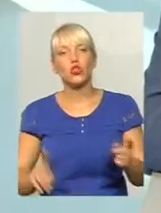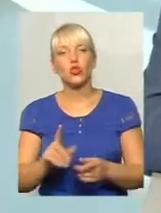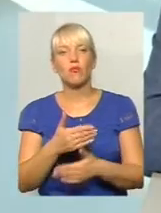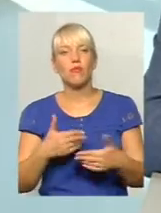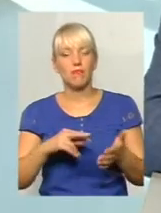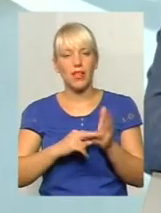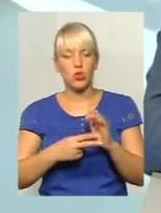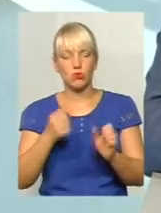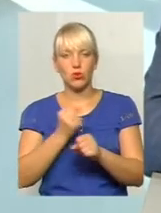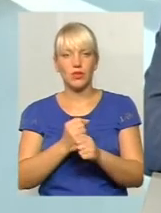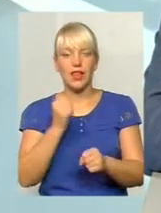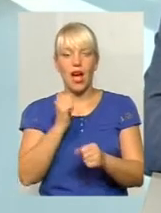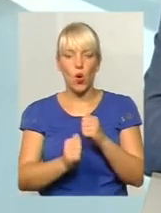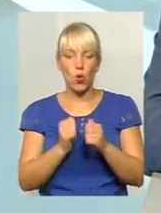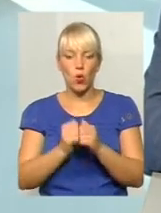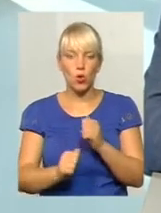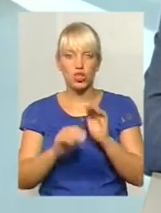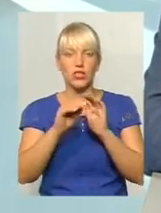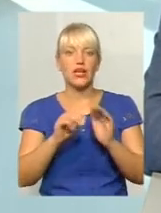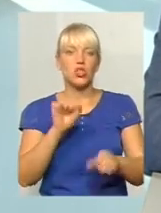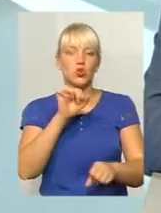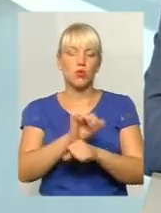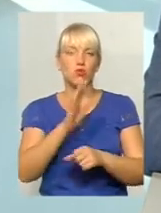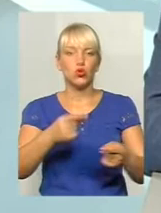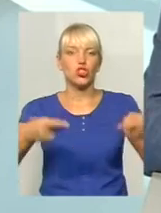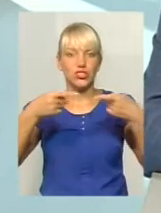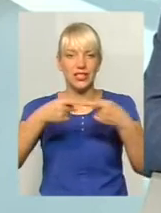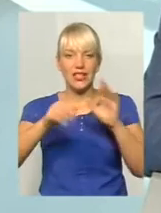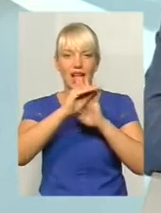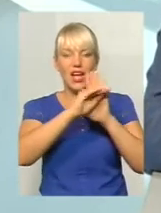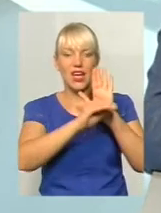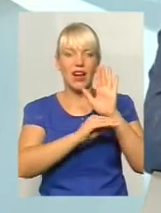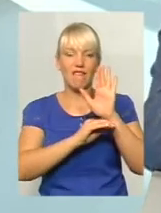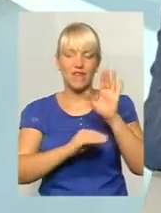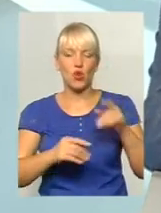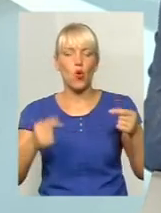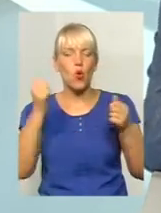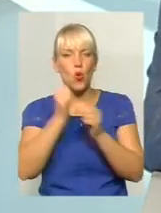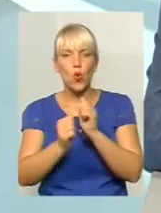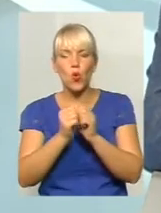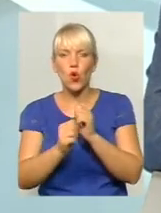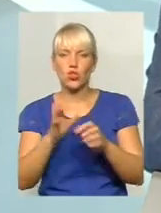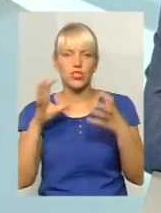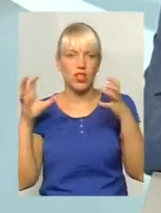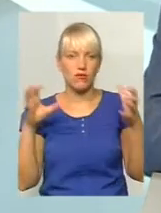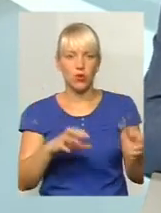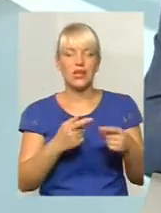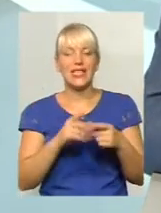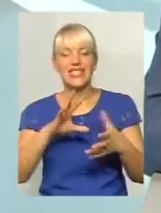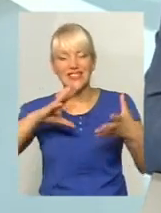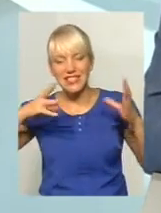зробити, на кожній зупинці буде чіткий графік кожного маршруту. І загальний інтервал руху по зупинці,